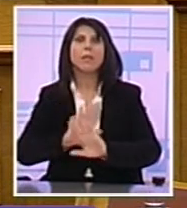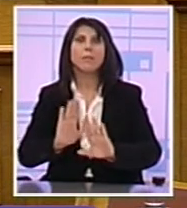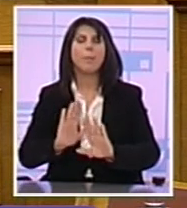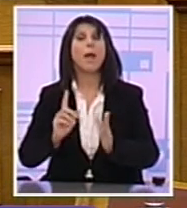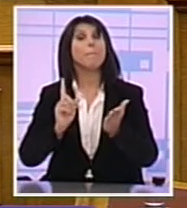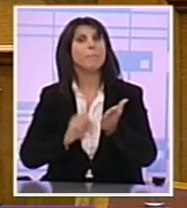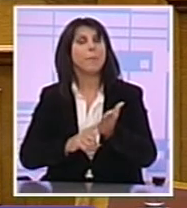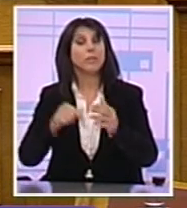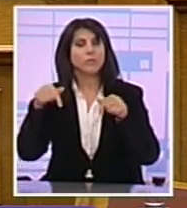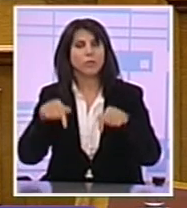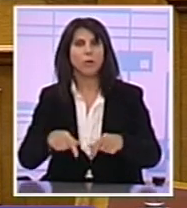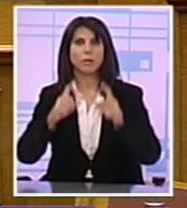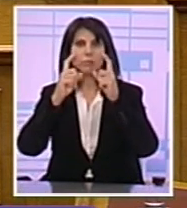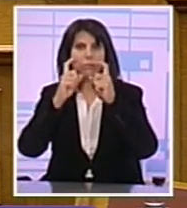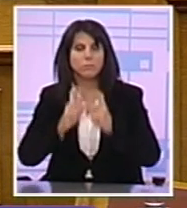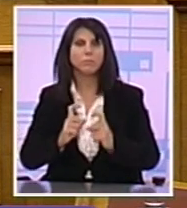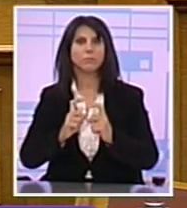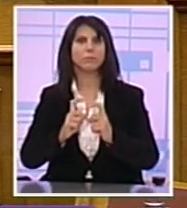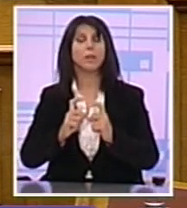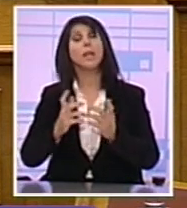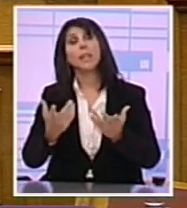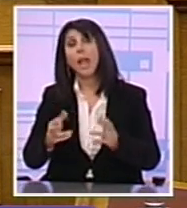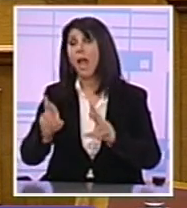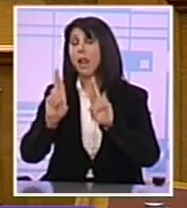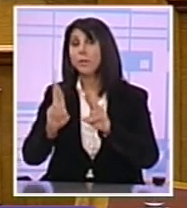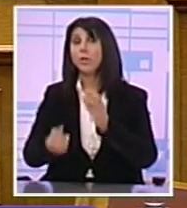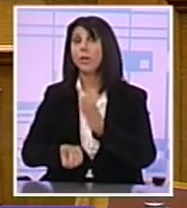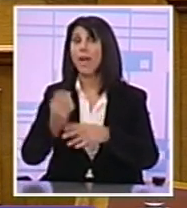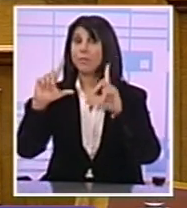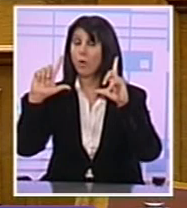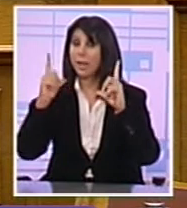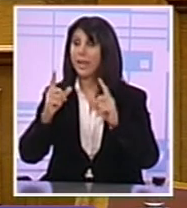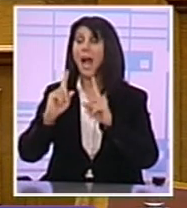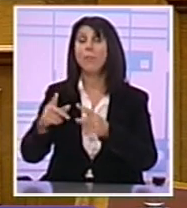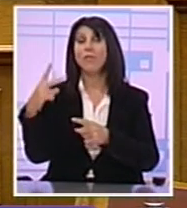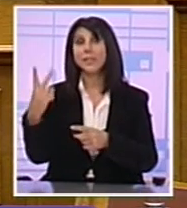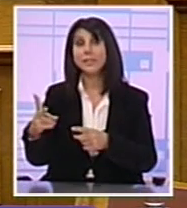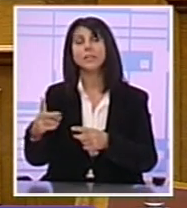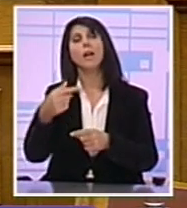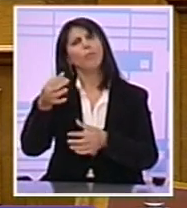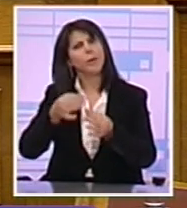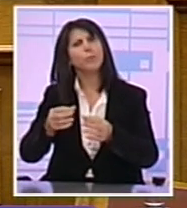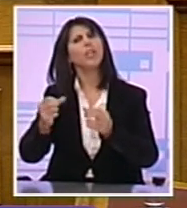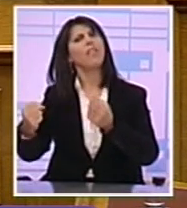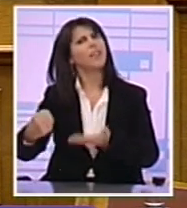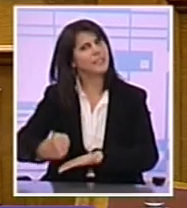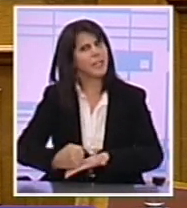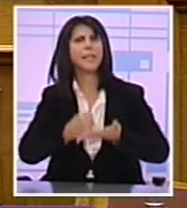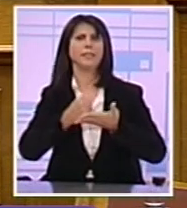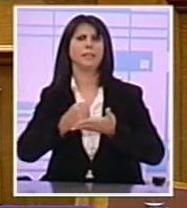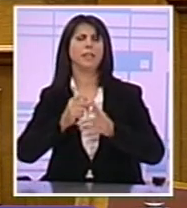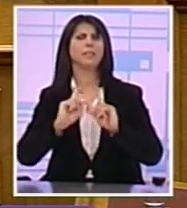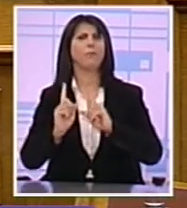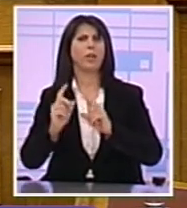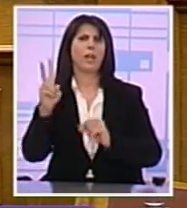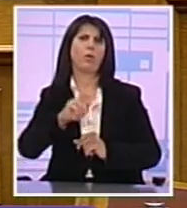Και η απόφαση Ελπίζω της Νέας Δημοκρατίας Να στηρίξει τη συμφωνία αυτή Της 26ης Οκτωβρίου Δημιουργεί επίσης